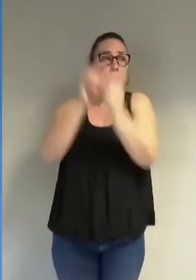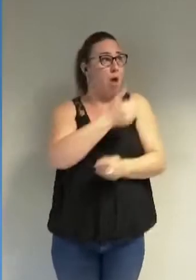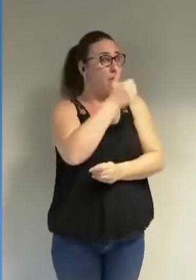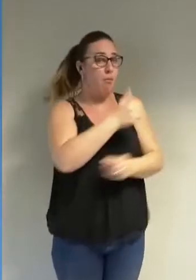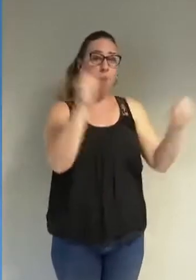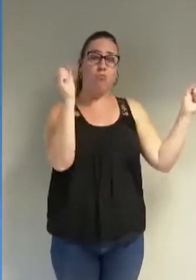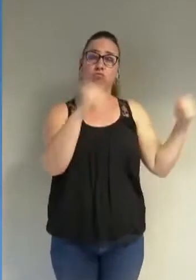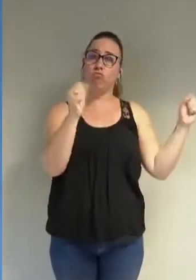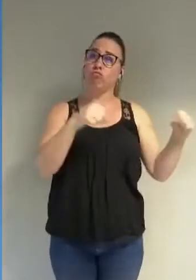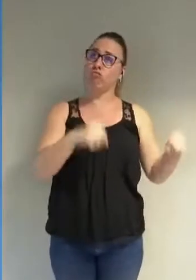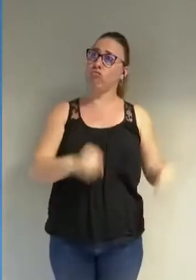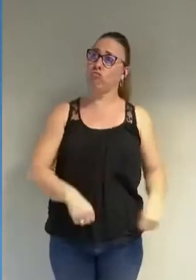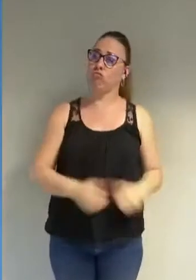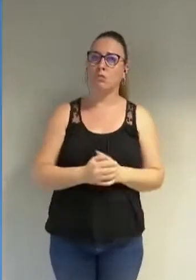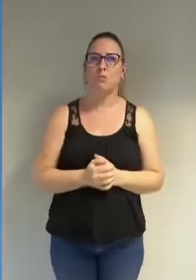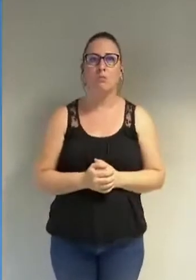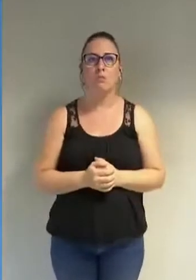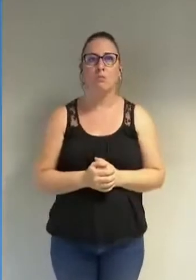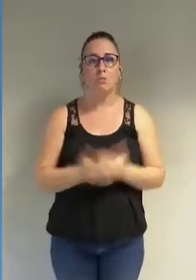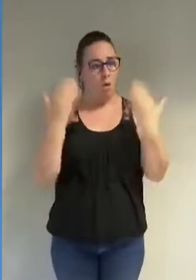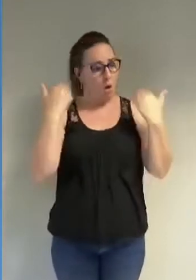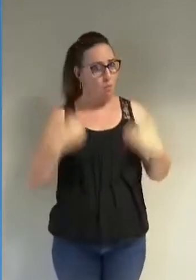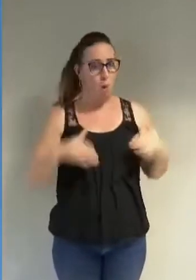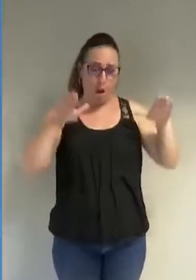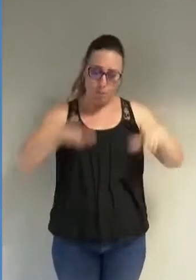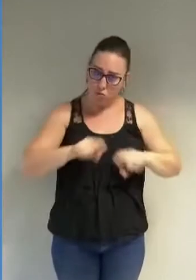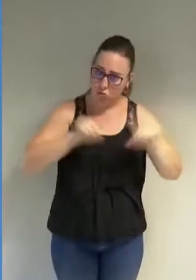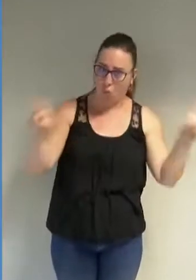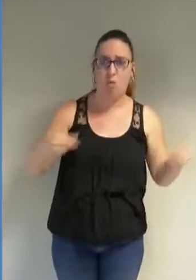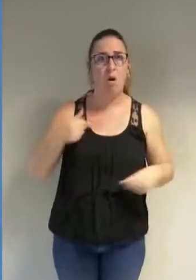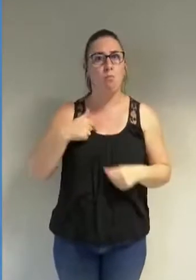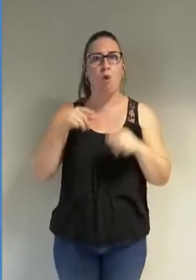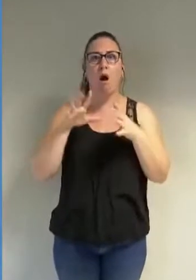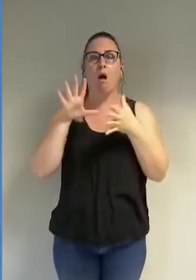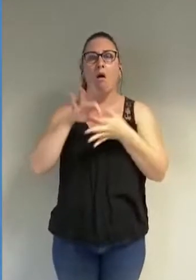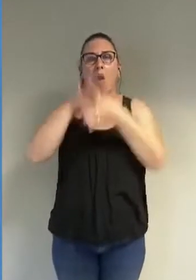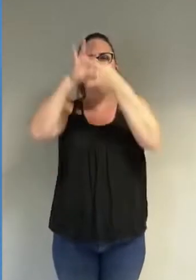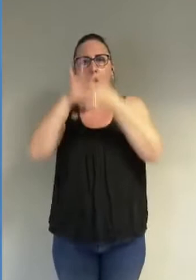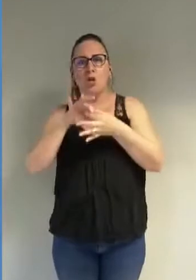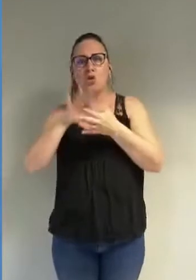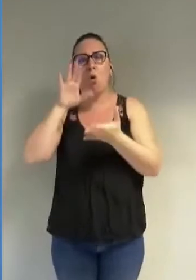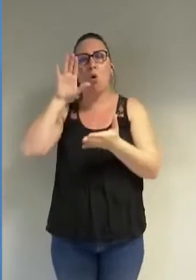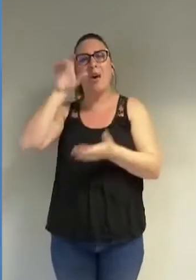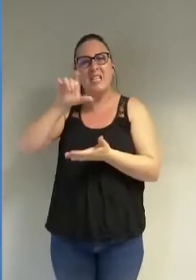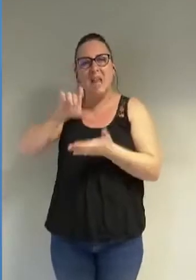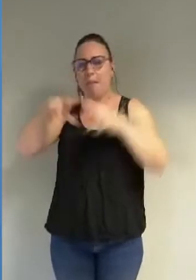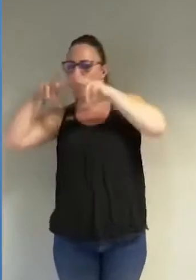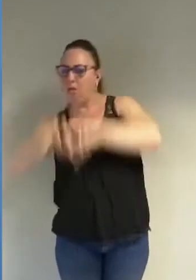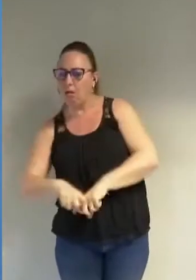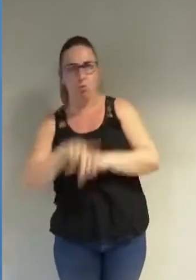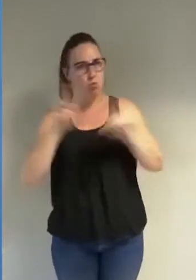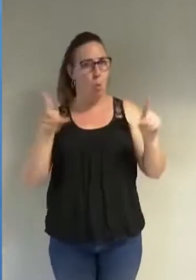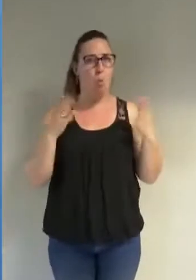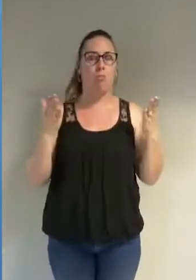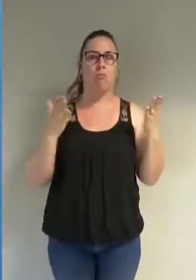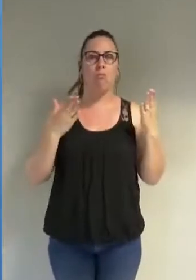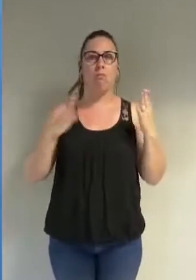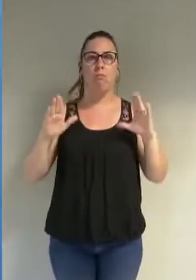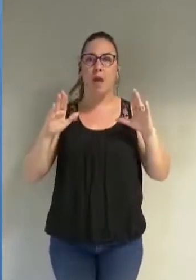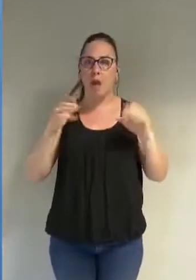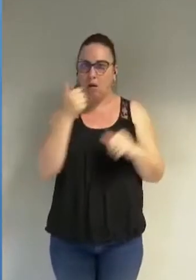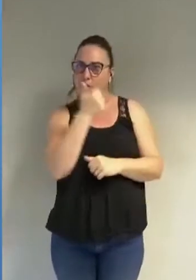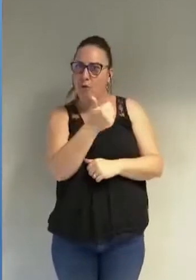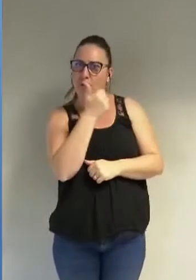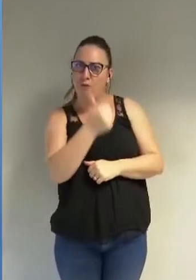par ailleurs je ne suis ni musulmane ni islamologue mais plutôt que de m'enfermer dans des croyances comme cela semble